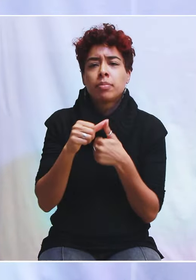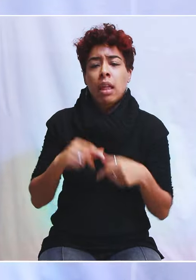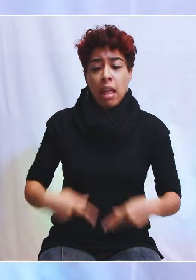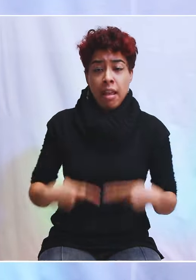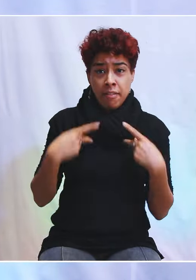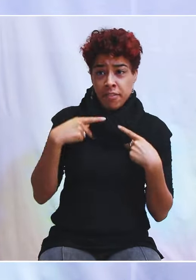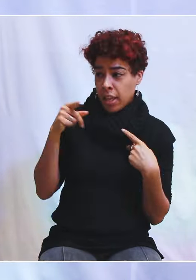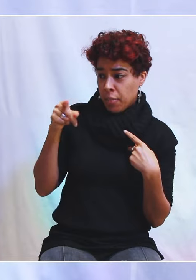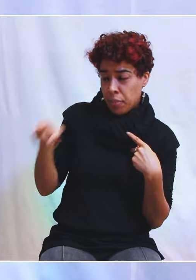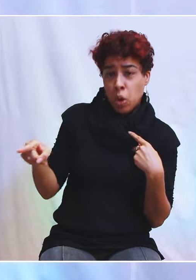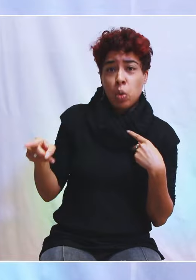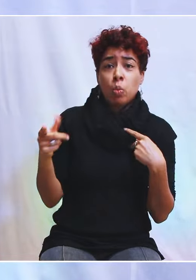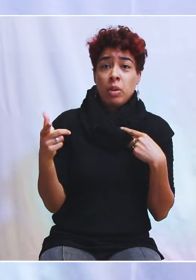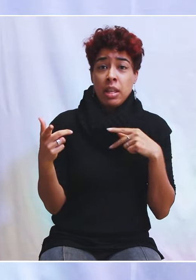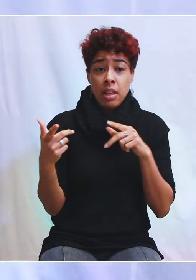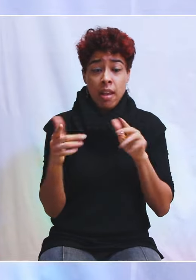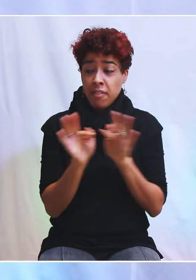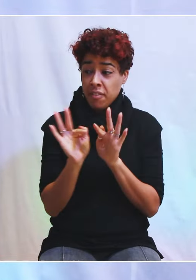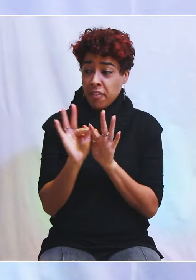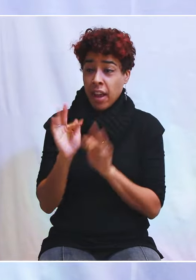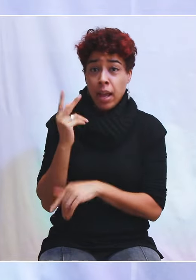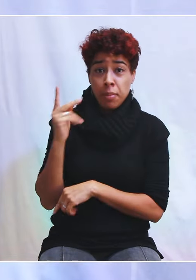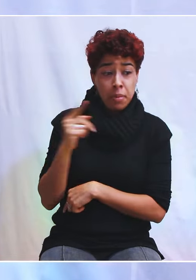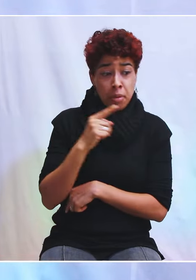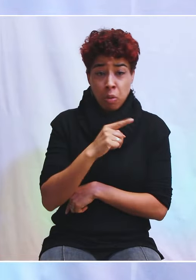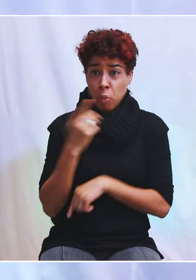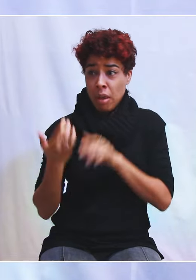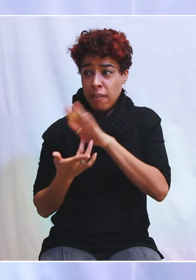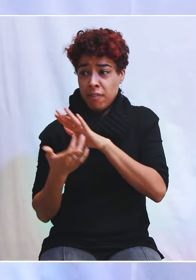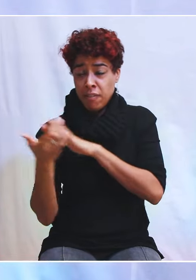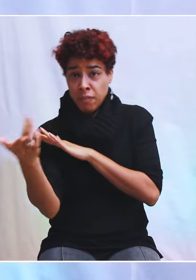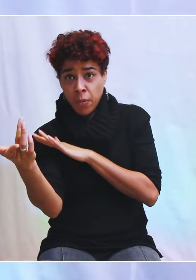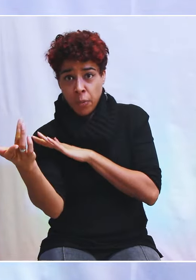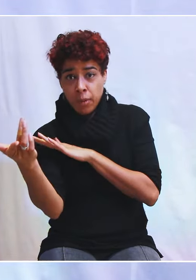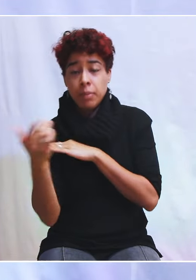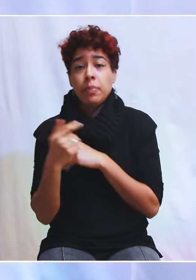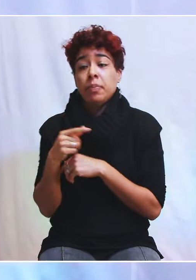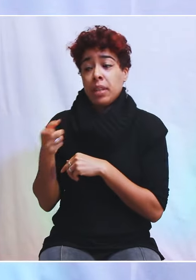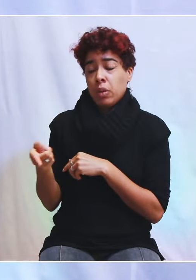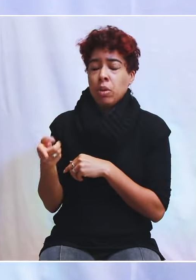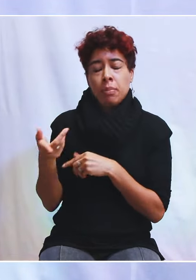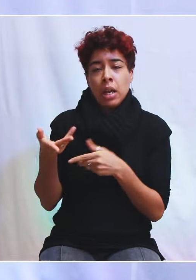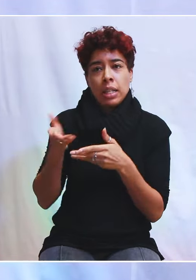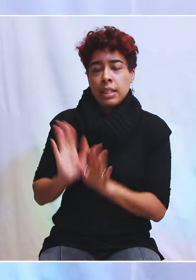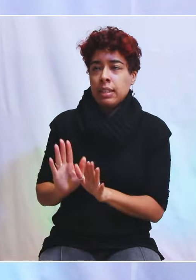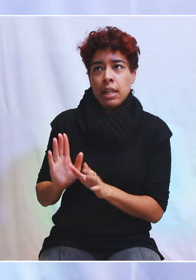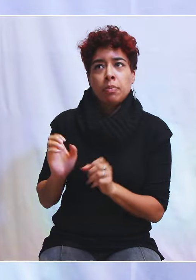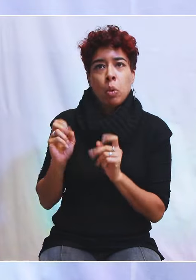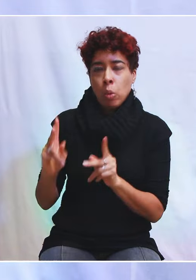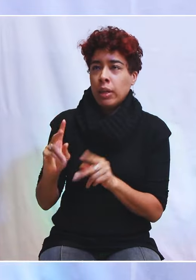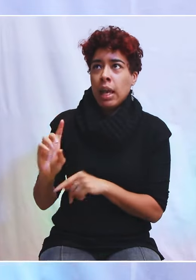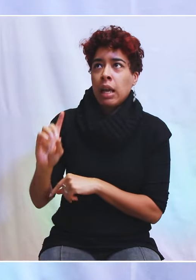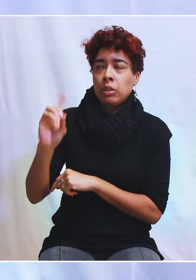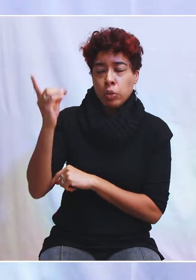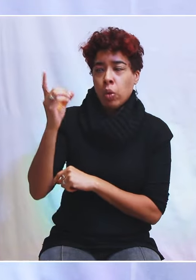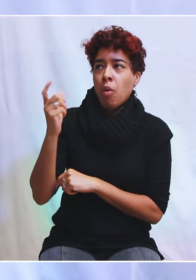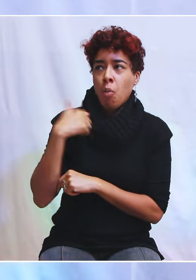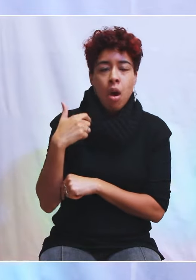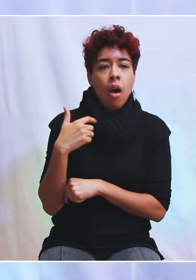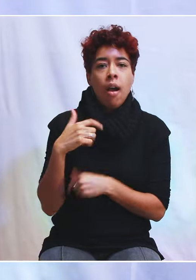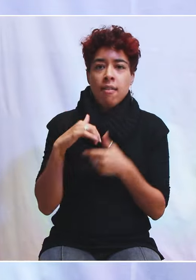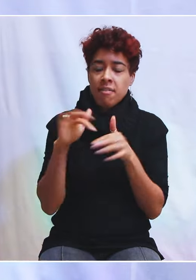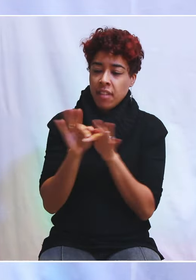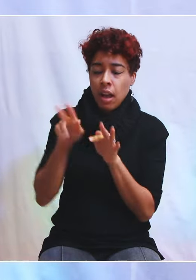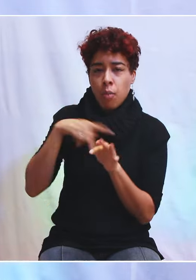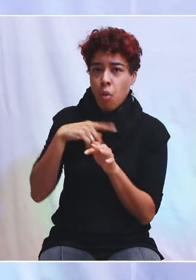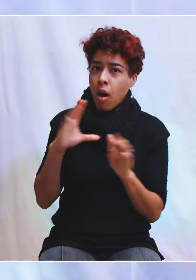où Jacob a fui son frère et il a pris le parti de Dieu à dire « Je vais aller me réconcilier avec